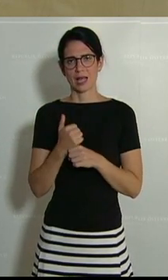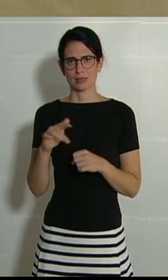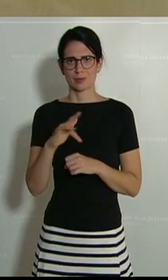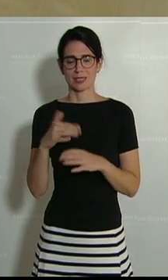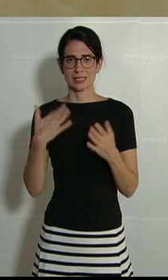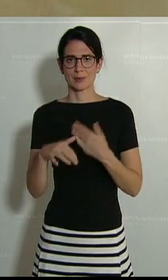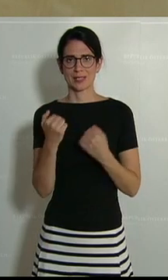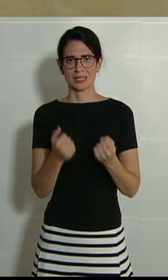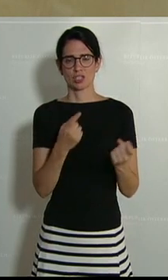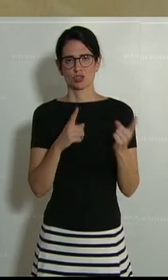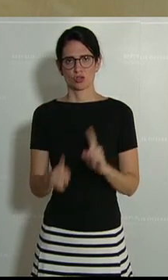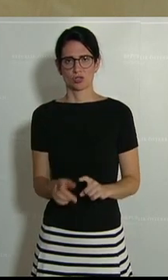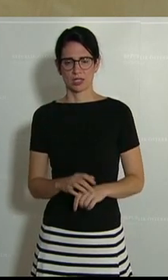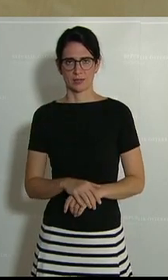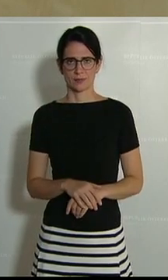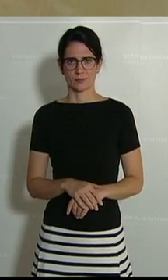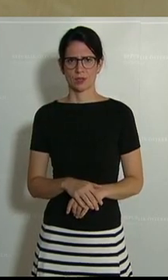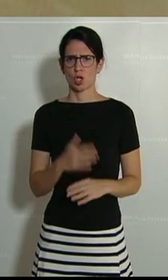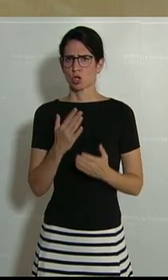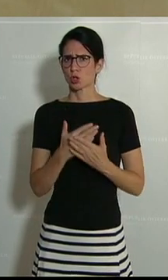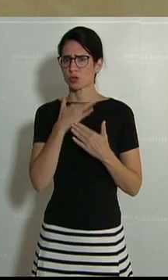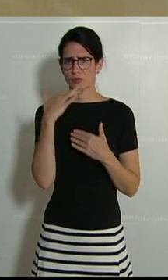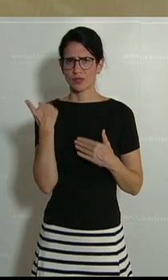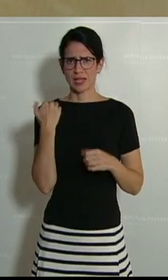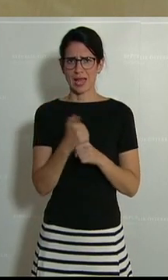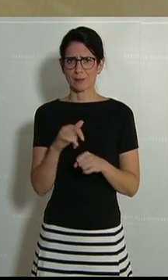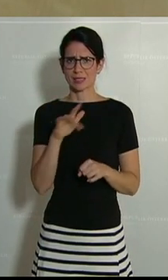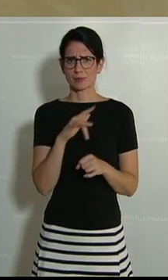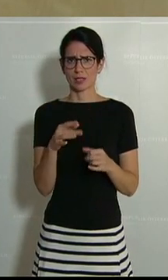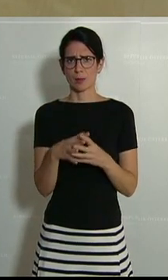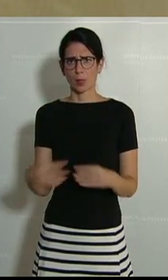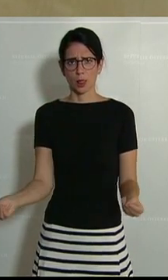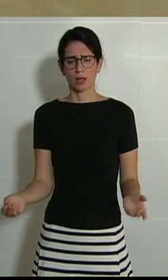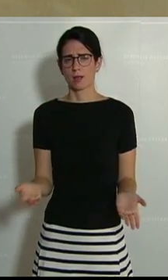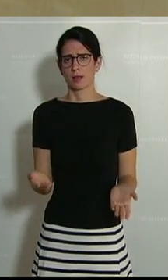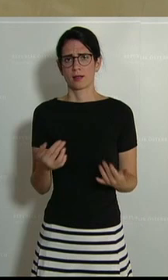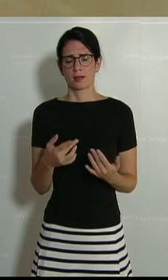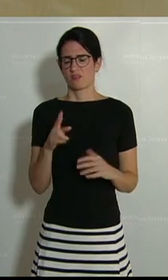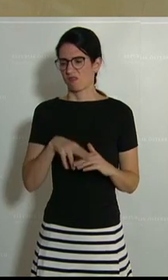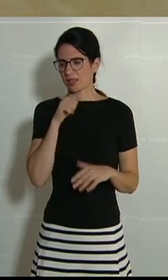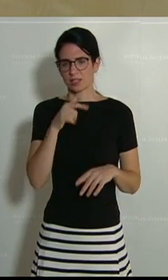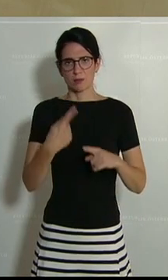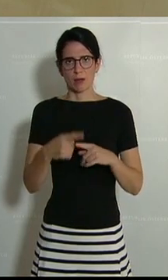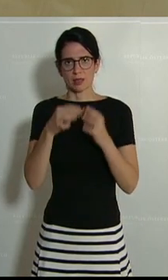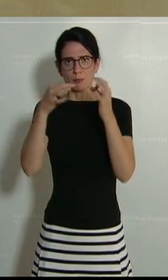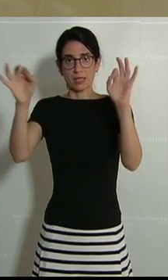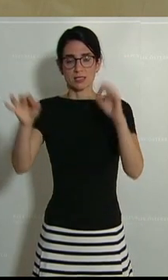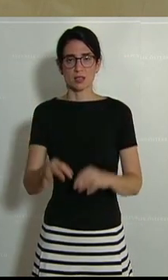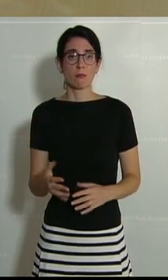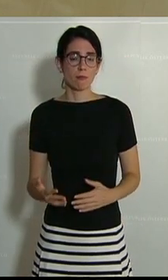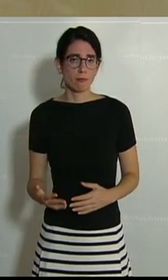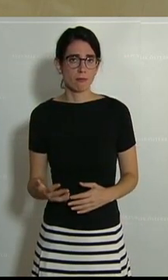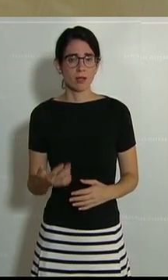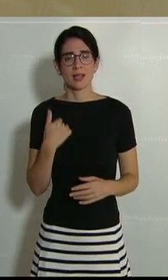gesichert werden. Es sind ohnehin zu viele schon weggebrochen, aber wenn das nicht unmittelbar jetzt besser wird, dann sind die